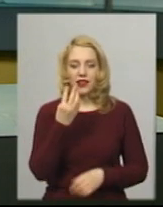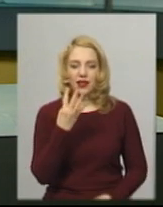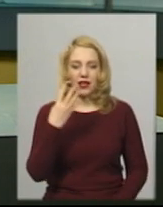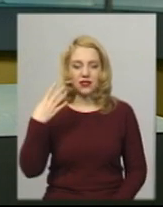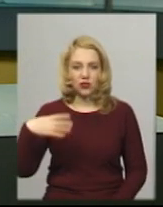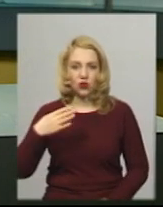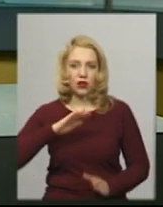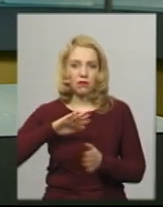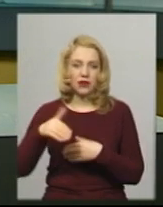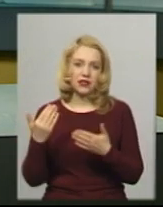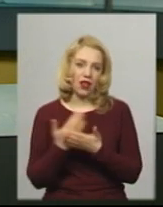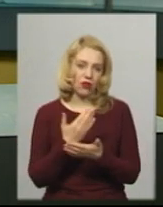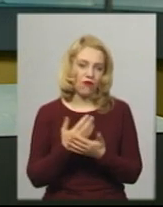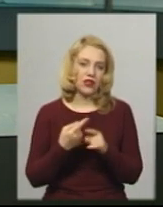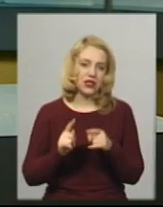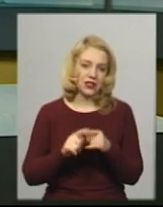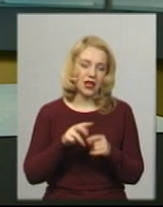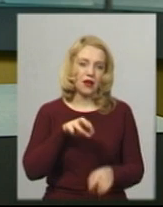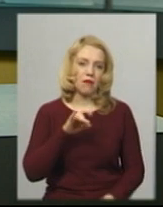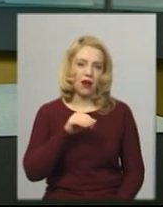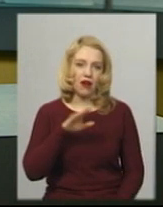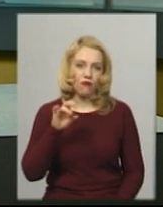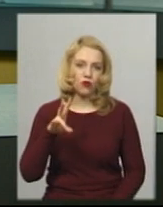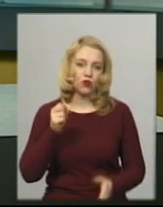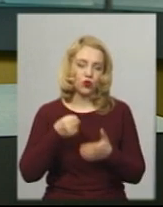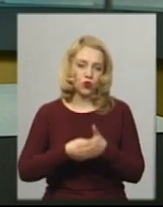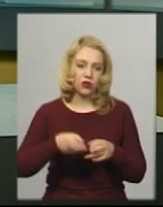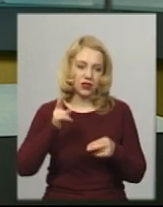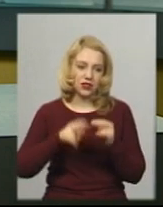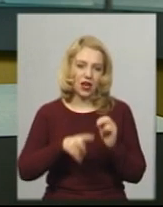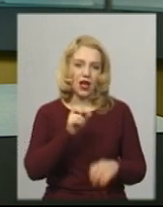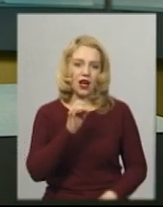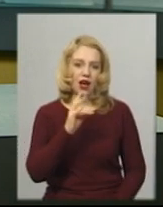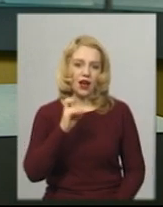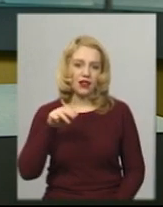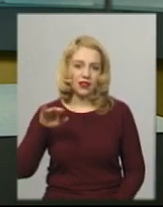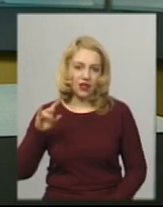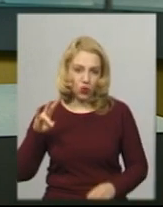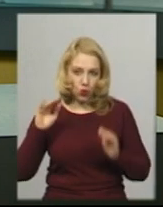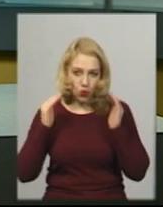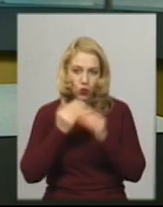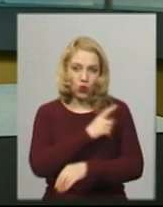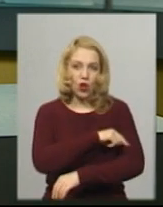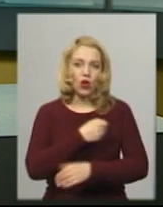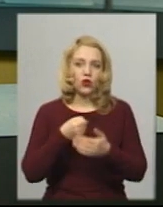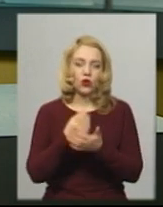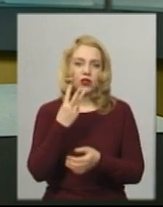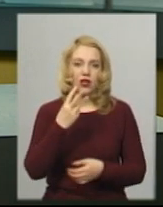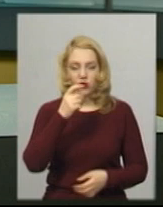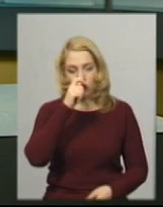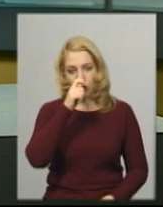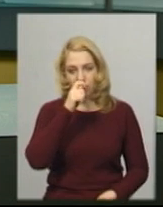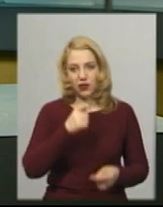випуску новин. Марафон триватиме попередньо до кінця карантину, щонайменше до 3 квітня. Щодня у будні з 12